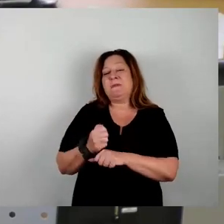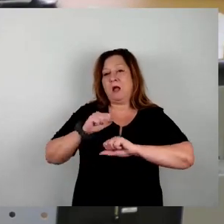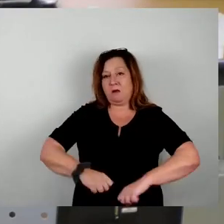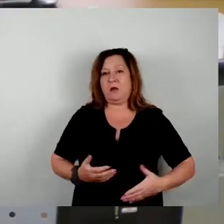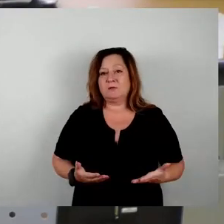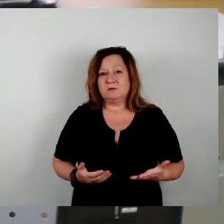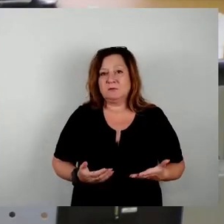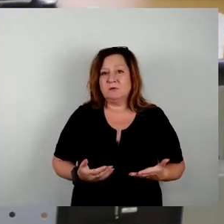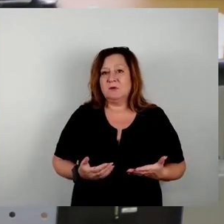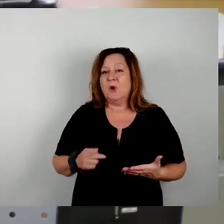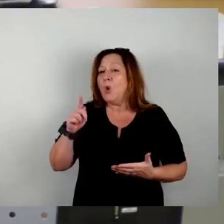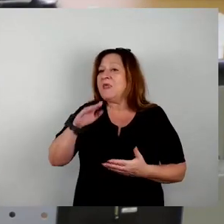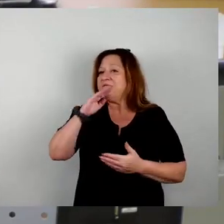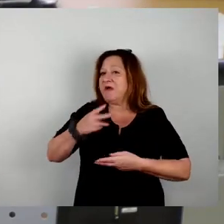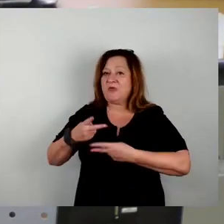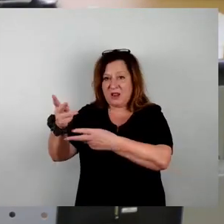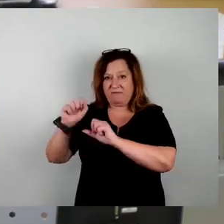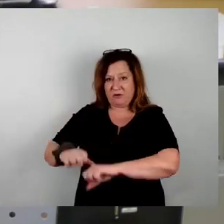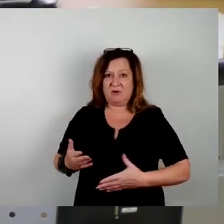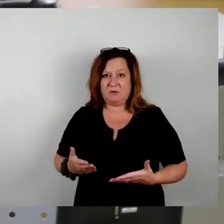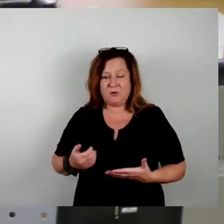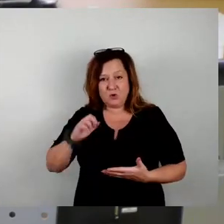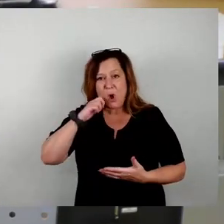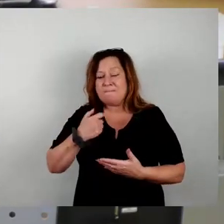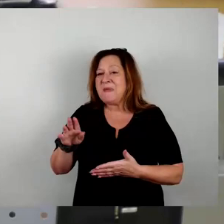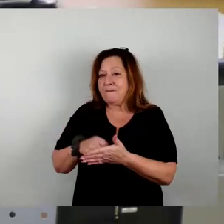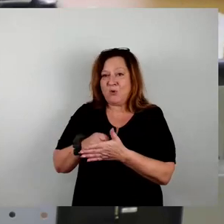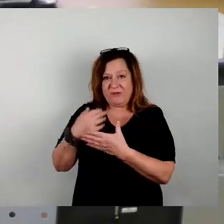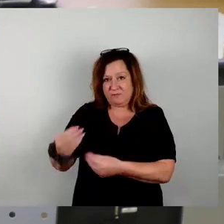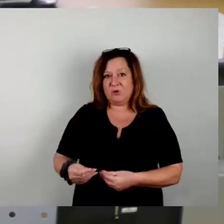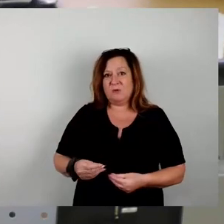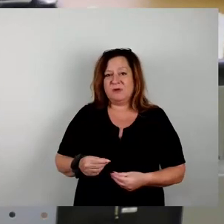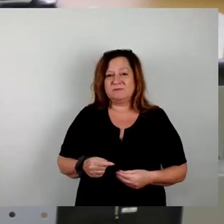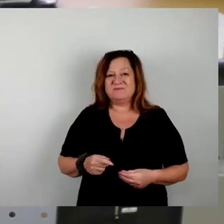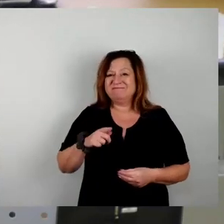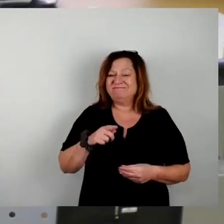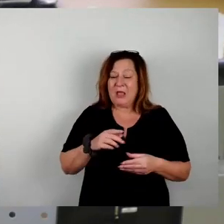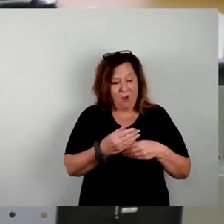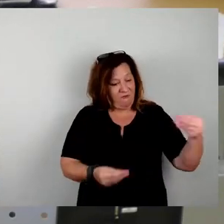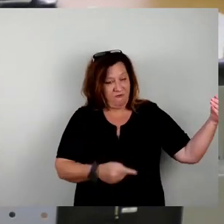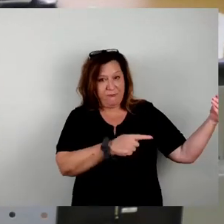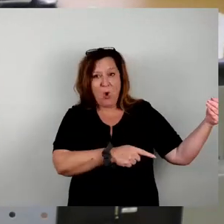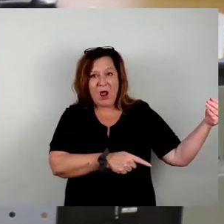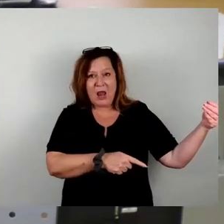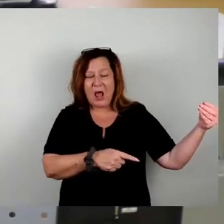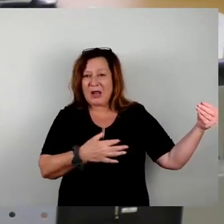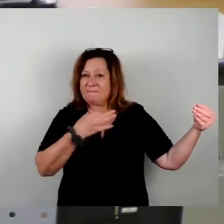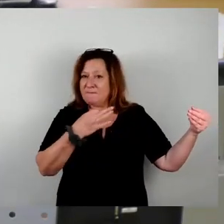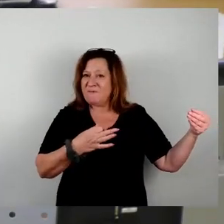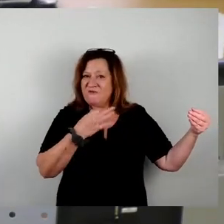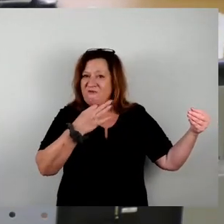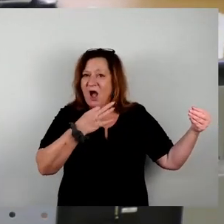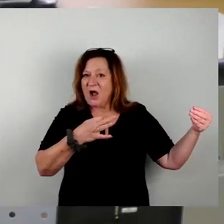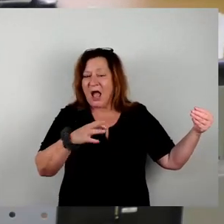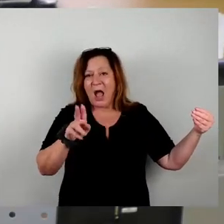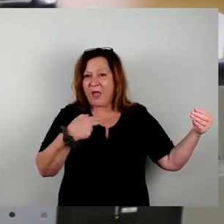Wasser zu liefern. Diese Fragen wurden in der Vorlage nicht und in den sehr knapp gehaltenen Ausschussberatungen nur durch